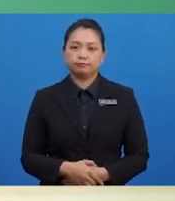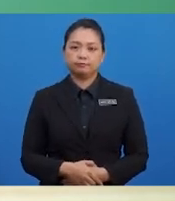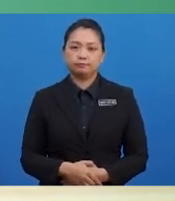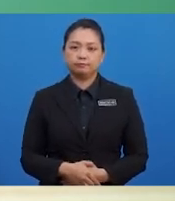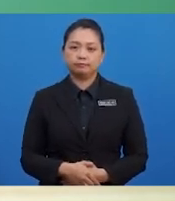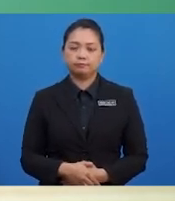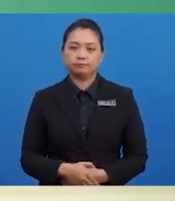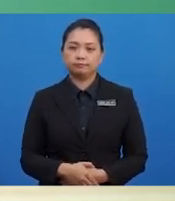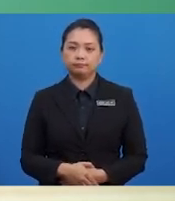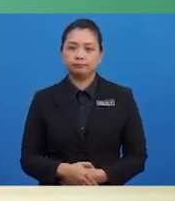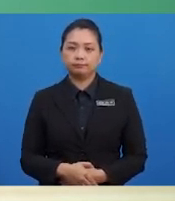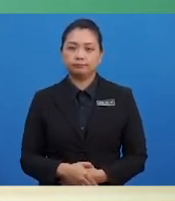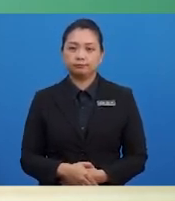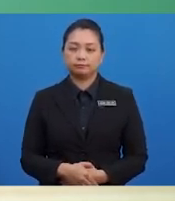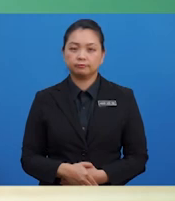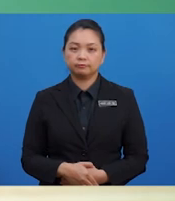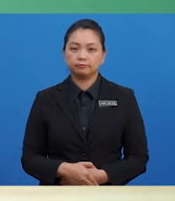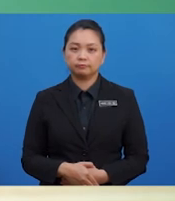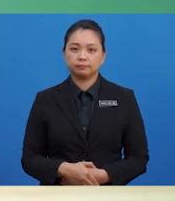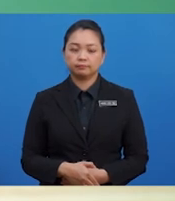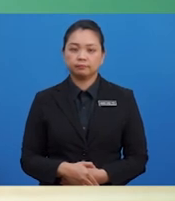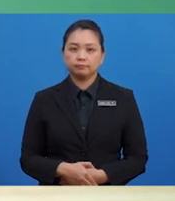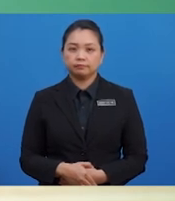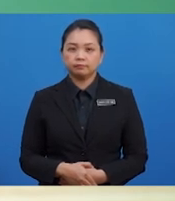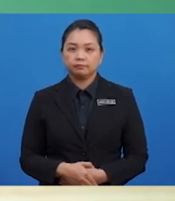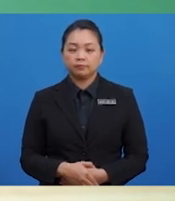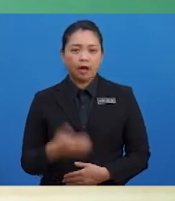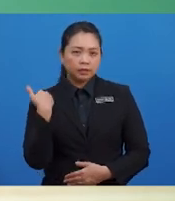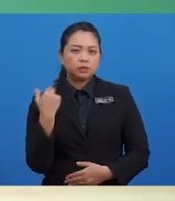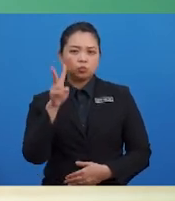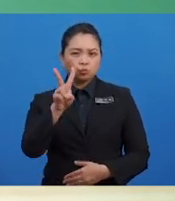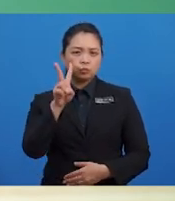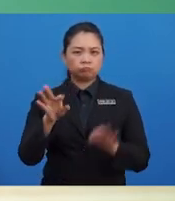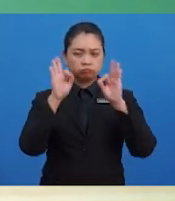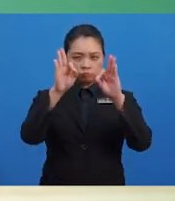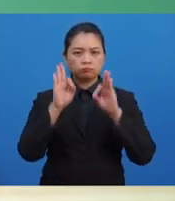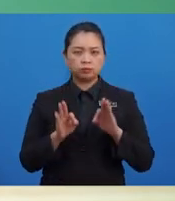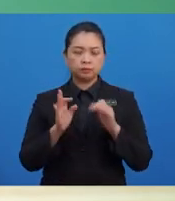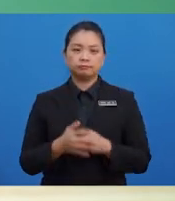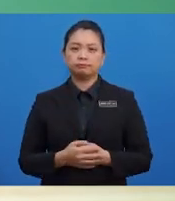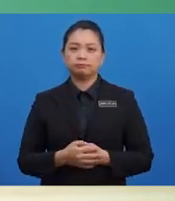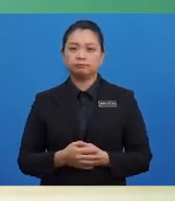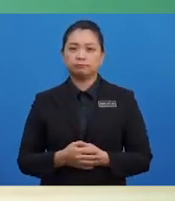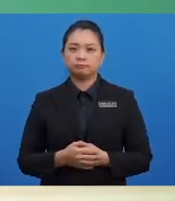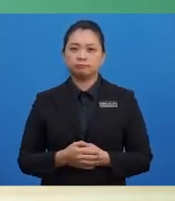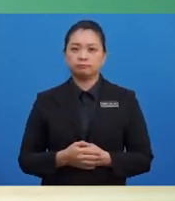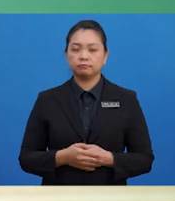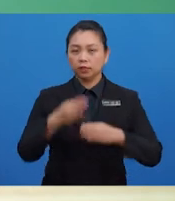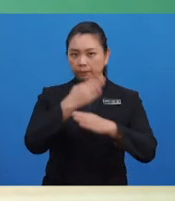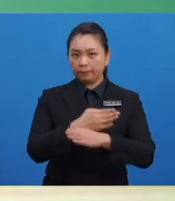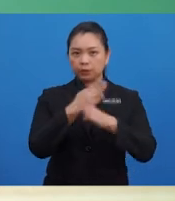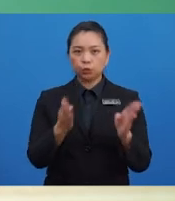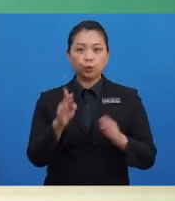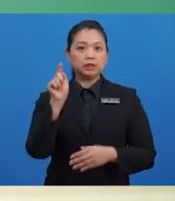Akaun untung rugi ini boleh disediakan dalam dua format, iaitu bentuk T